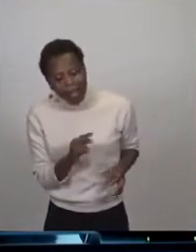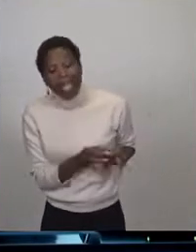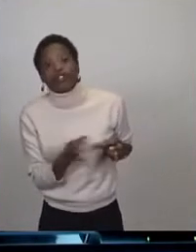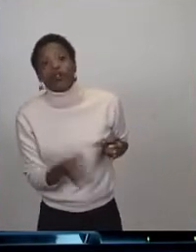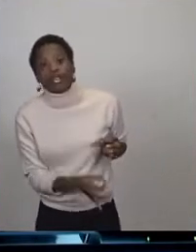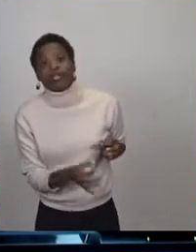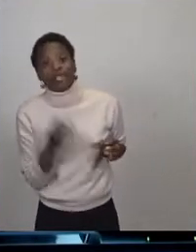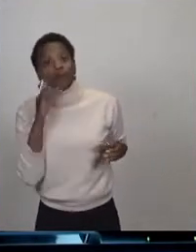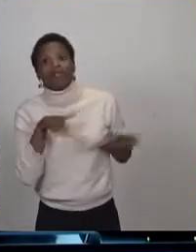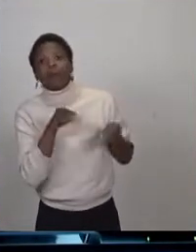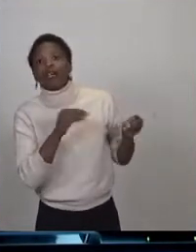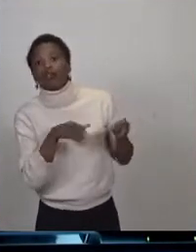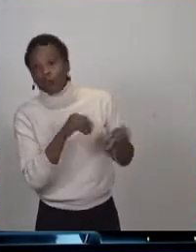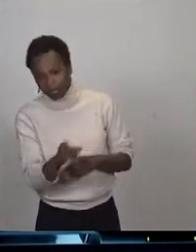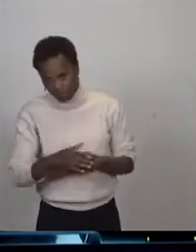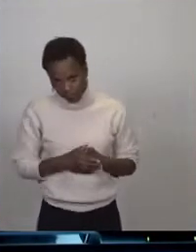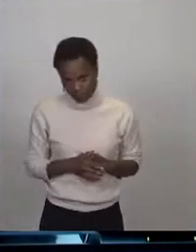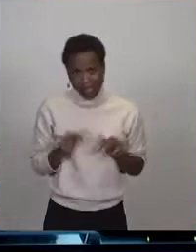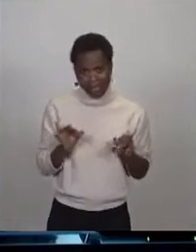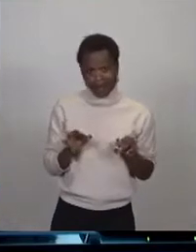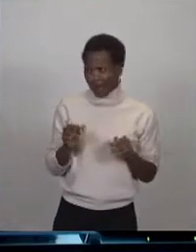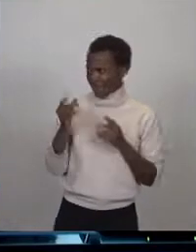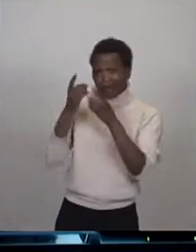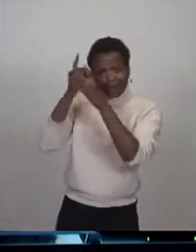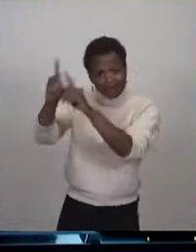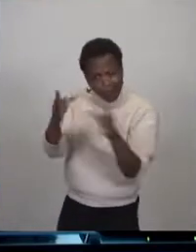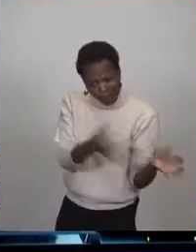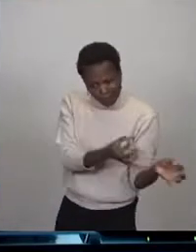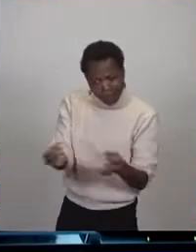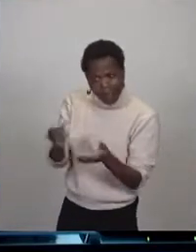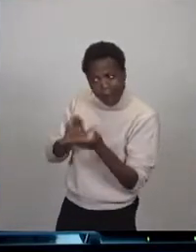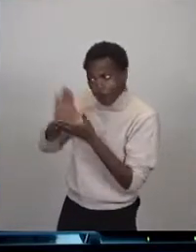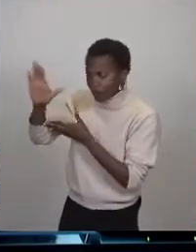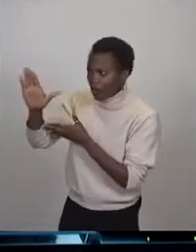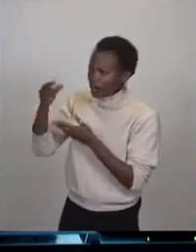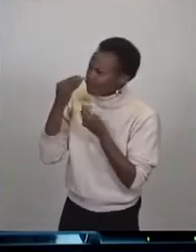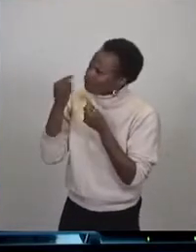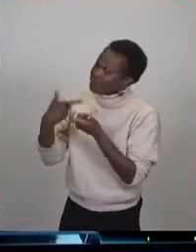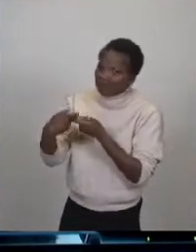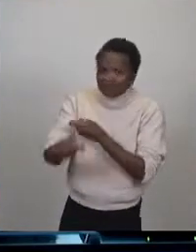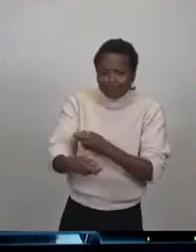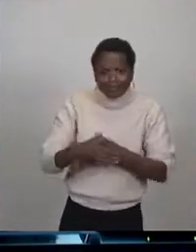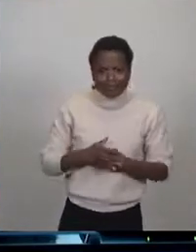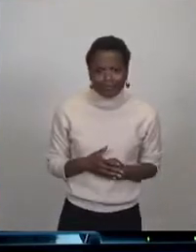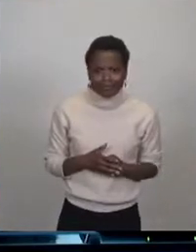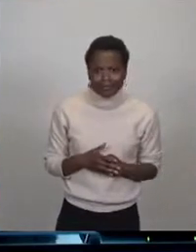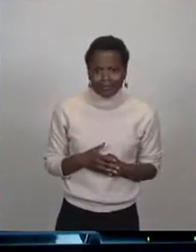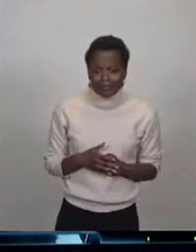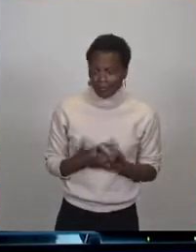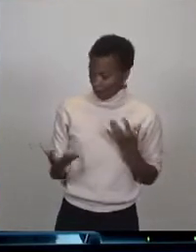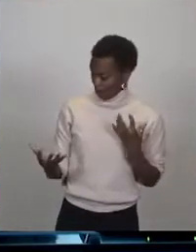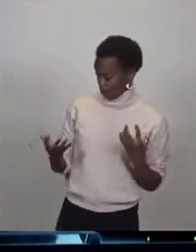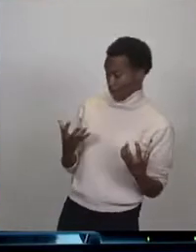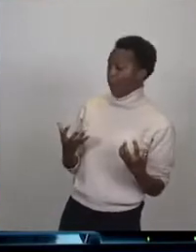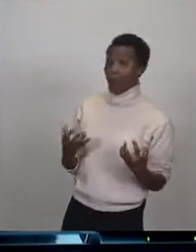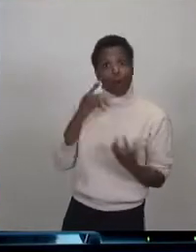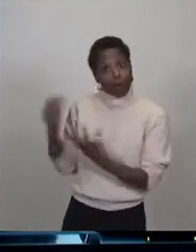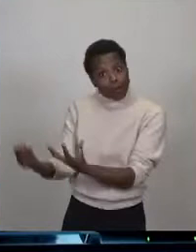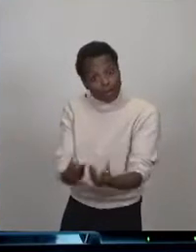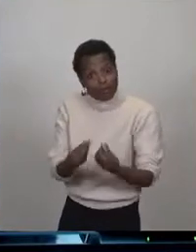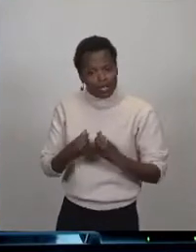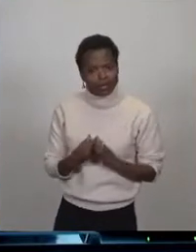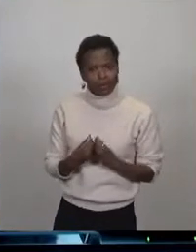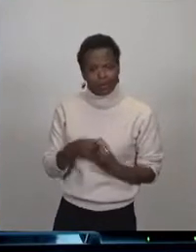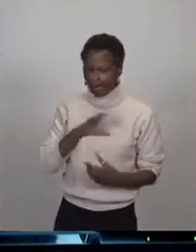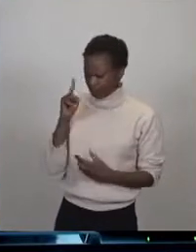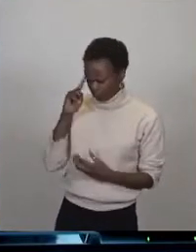là, par rapport à la promesse de démocratie permanente qui a été la vôtre, il y a eu une inversion, en tout cas un contraste dans la tête des Bordelaises et des Bordelais qui se